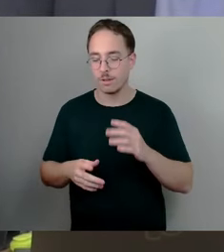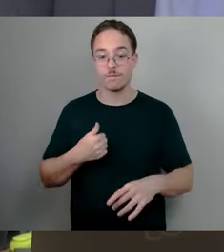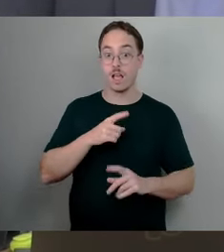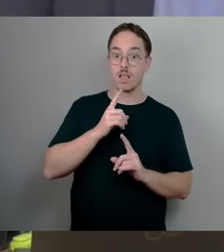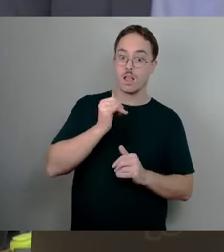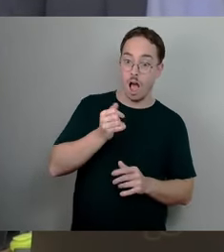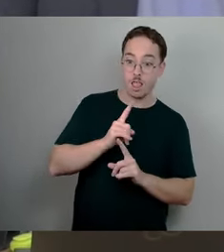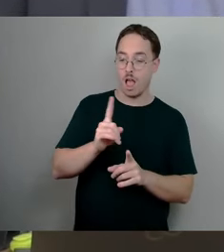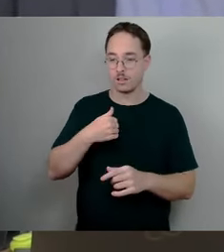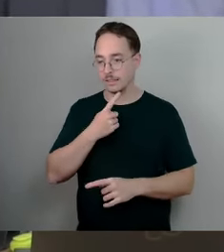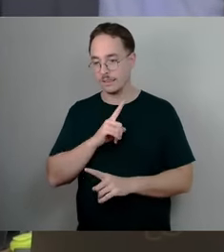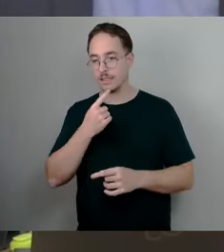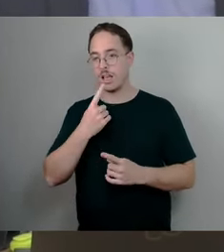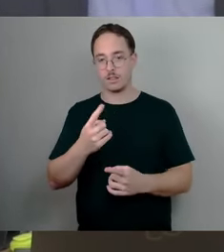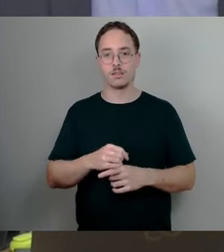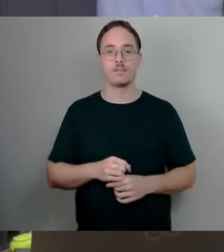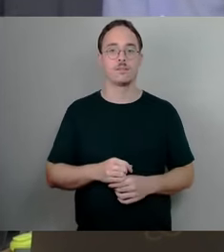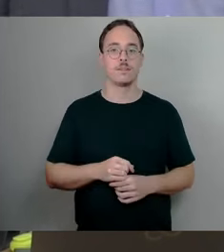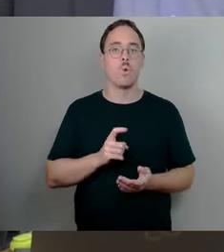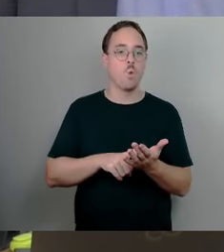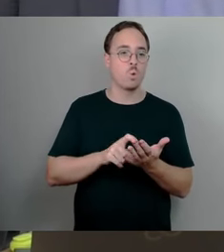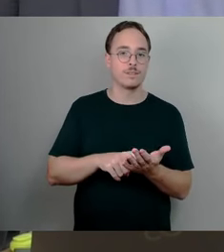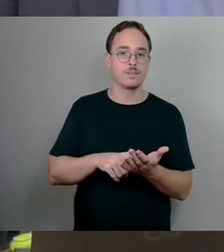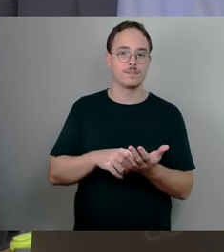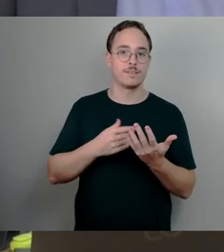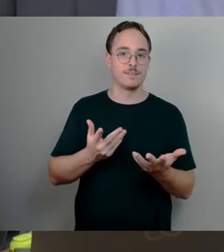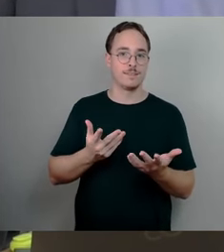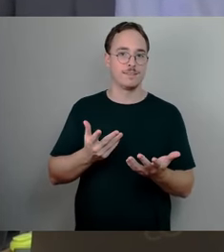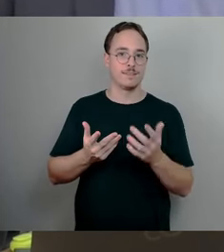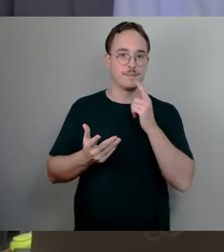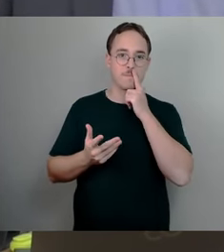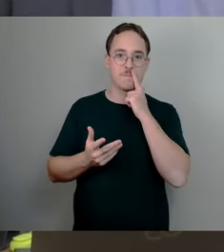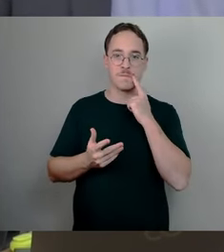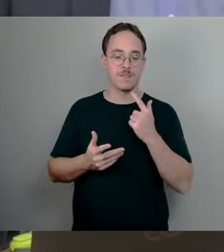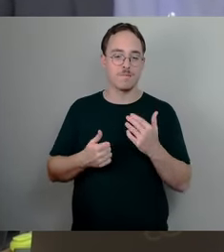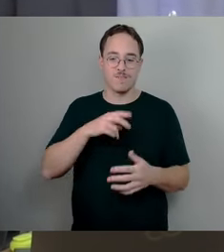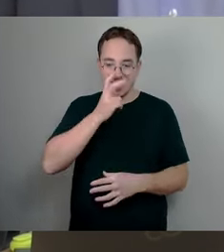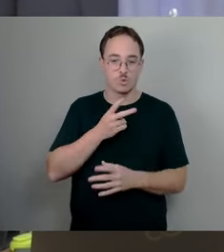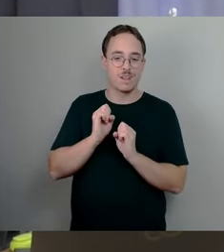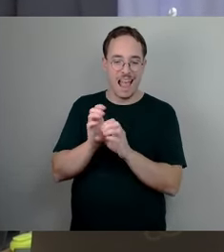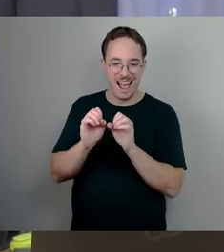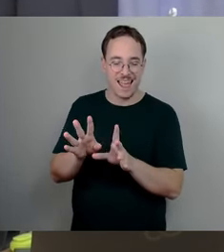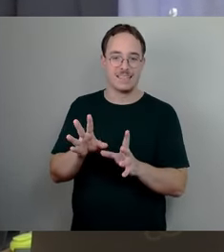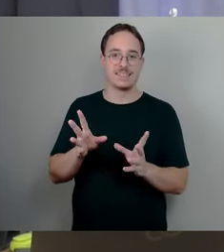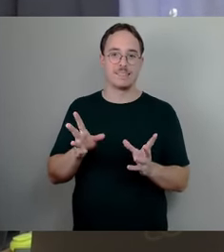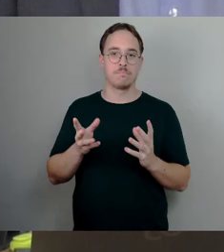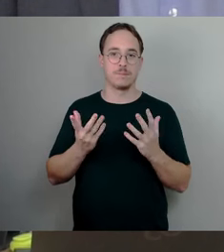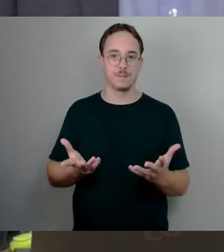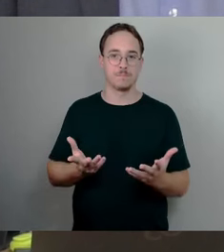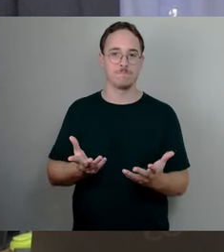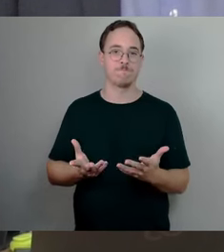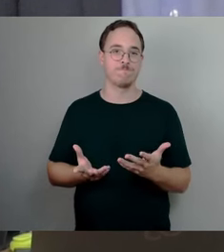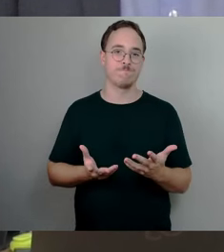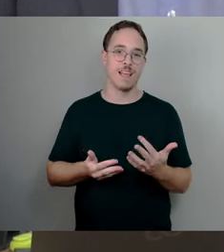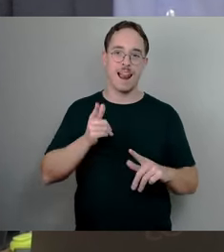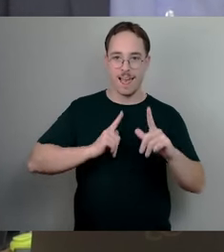weil ich am Ende der Tage, das habe ich versucht Ihnen zu erläutern, es sind eben leider auch ein paar weitere